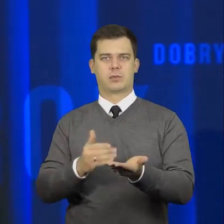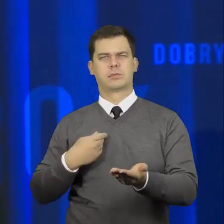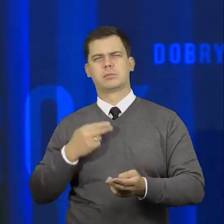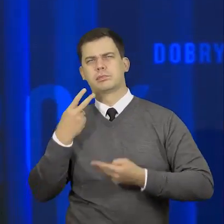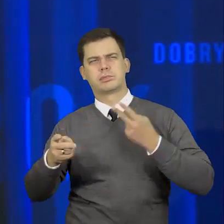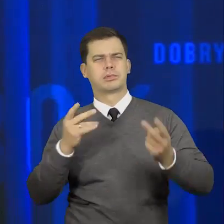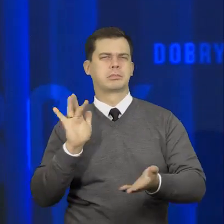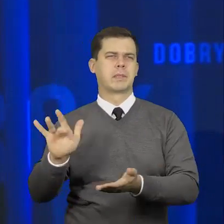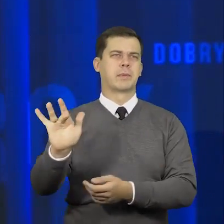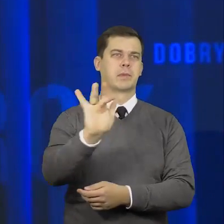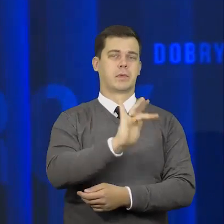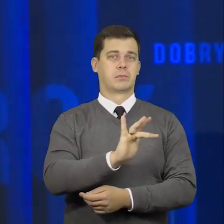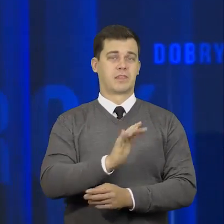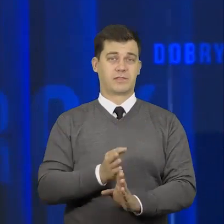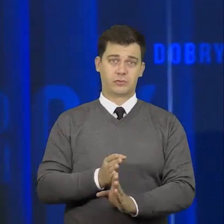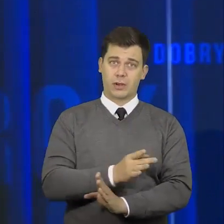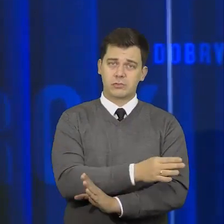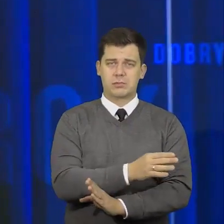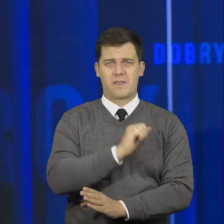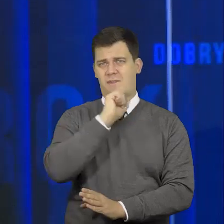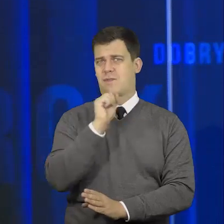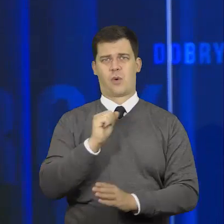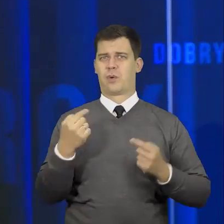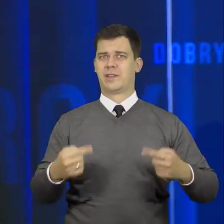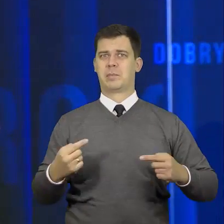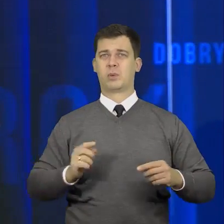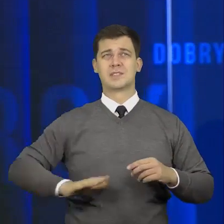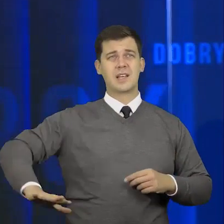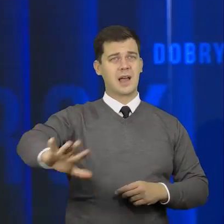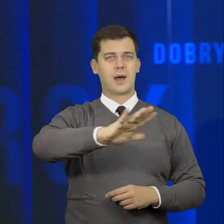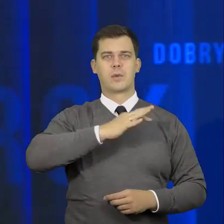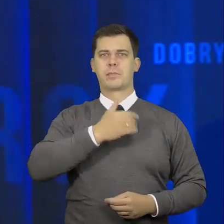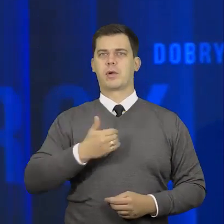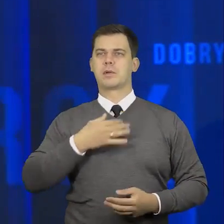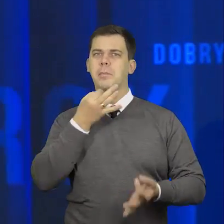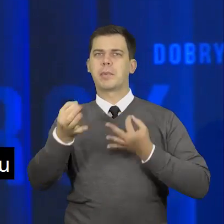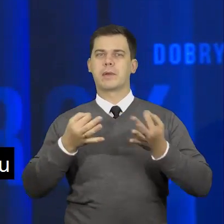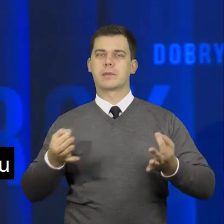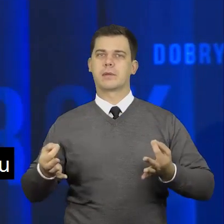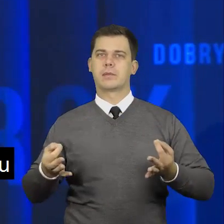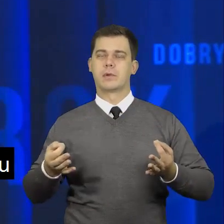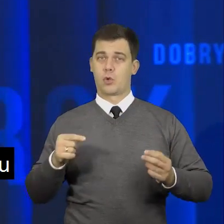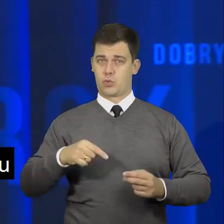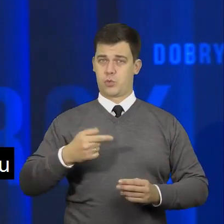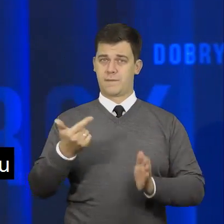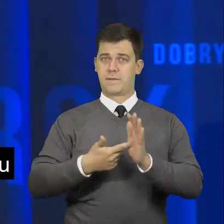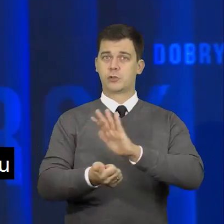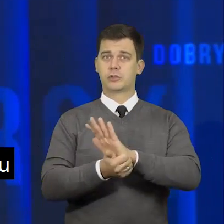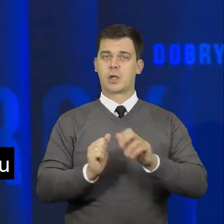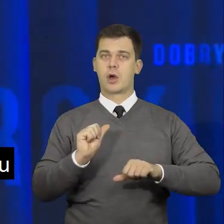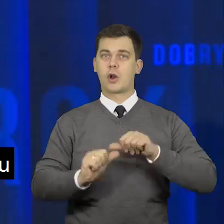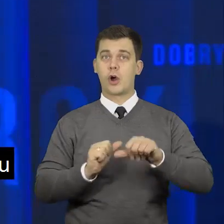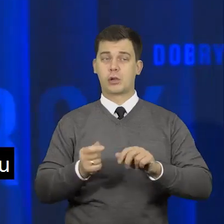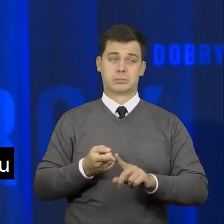Polsce. Nikt wcześniej nie prowadził konsultacji na taką skalę. Ten rok dla